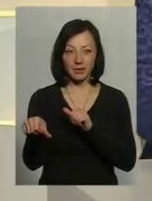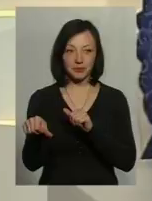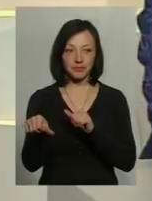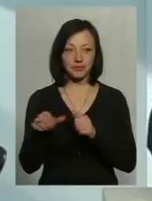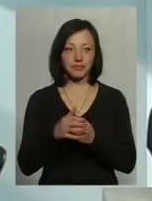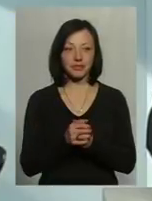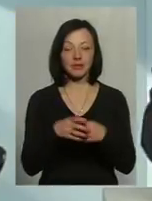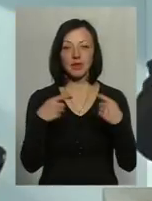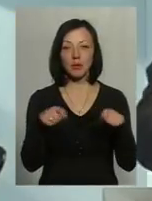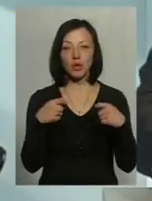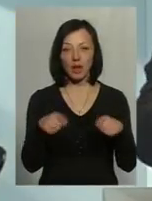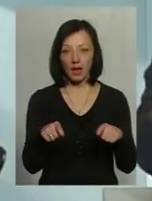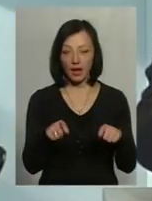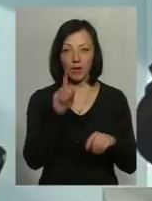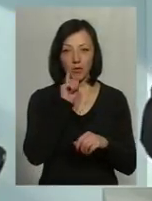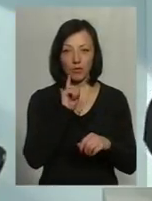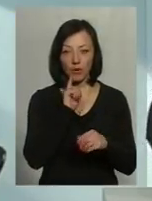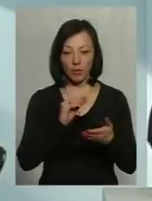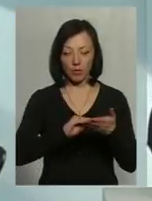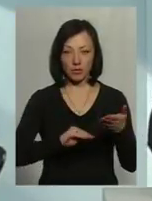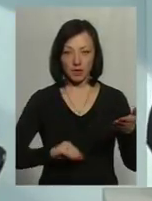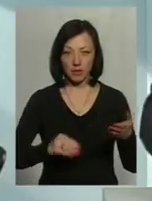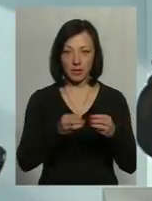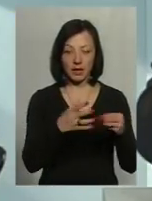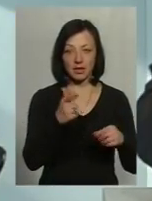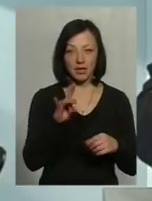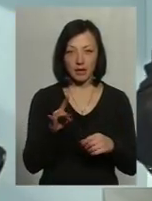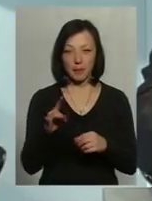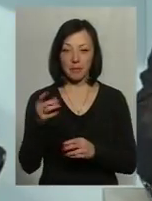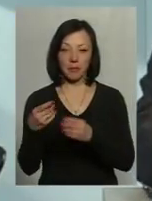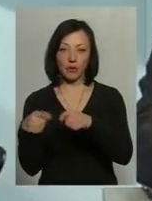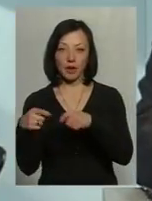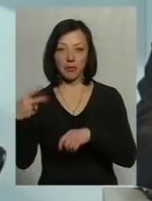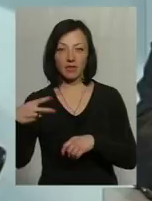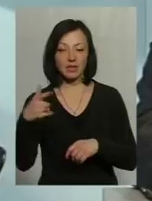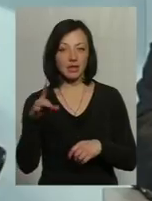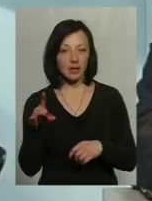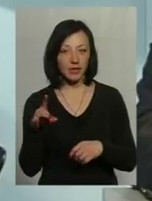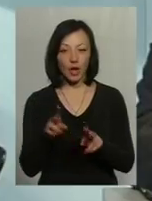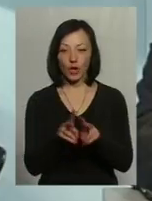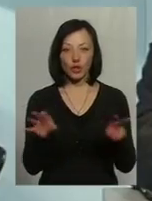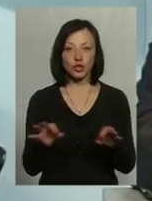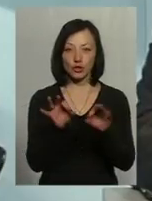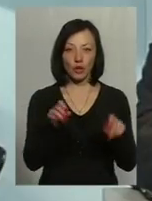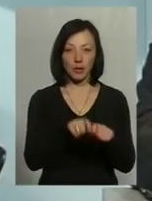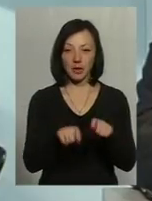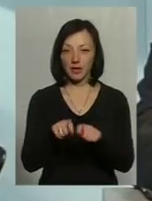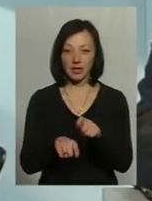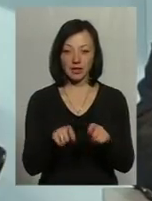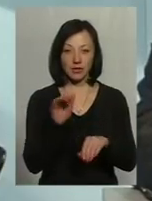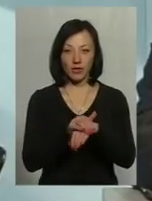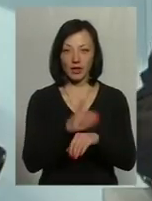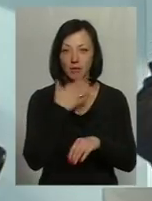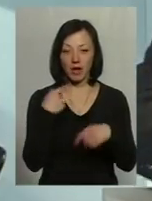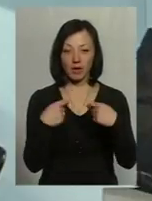Він продає підприємцю поки, щоб накладні випасти по 15 гривень, підприємець продає по 20 гривень, ніхто нічого не перевірив, ніхто нічого не зловив,